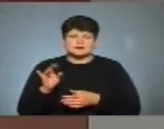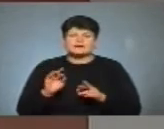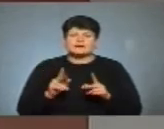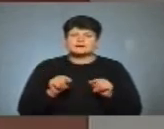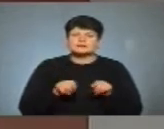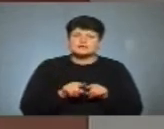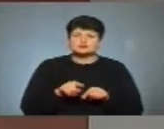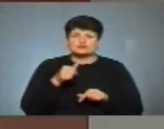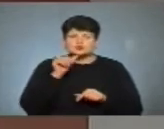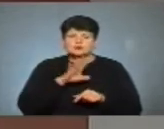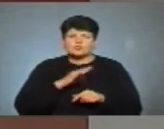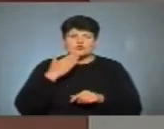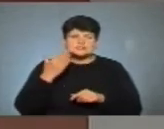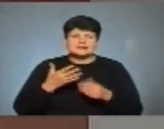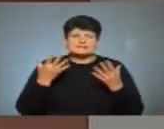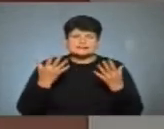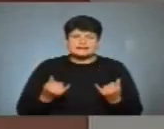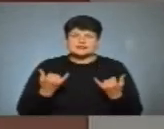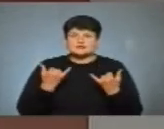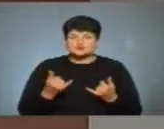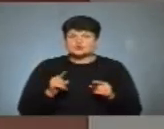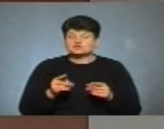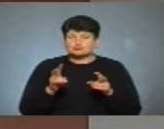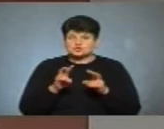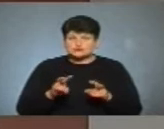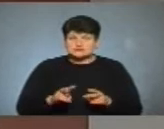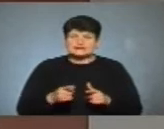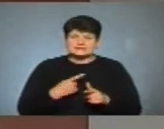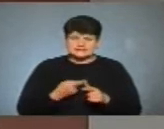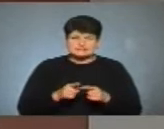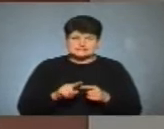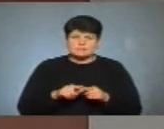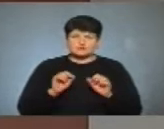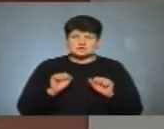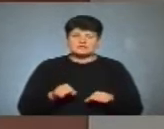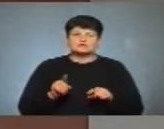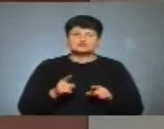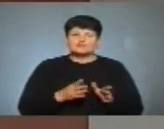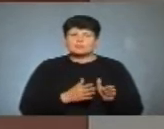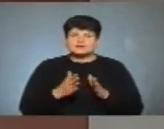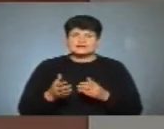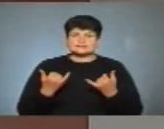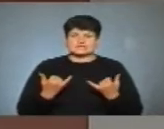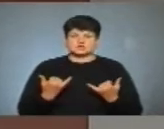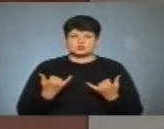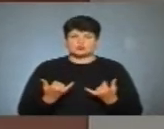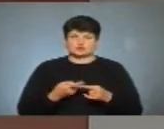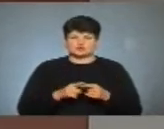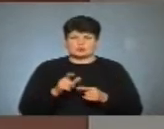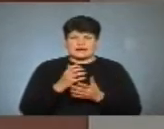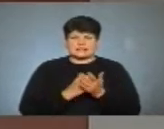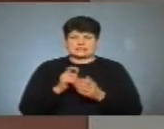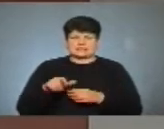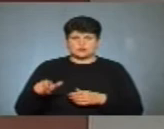що вчора був останній день, а сьогодні чомусь розглядають? Чи це можливо взагалі таке, і чому саме перенесли на сьогодні цю кандидатуру?